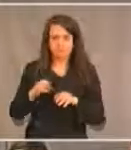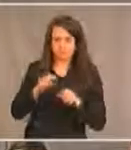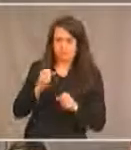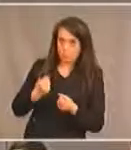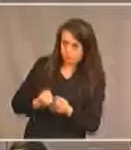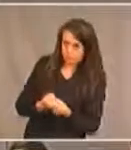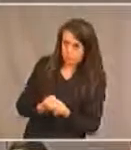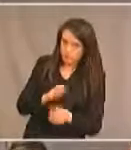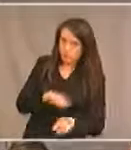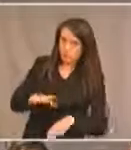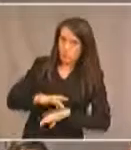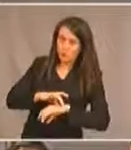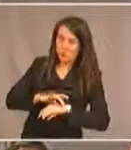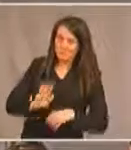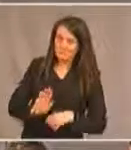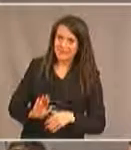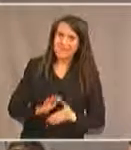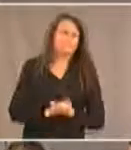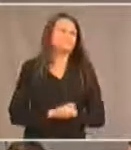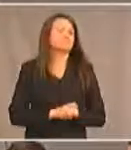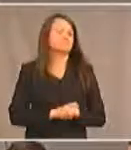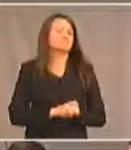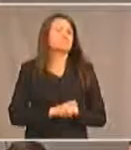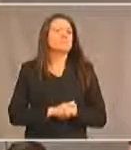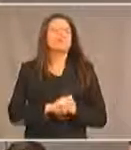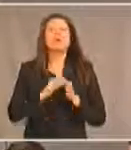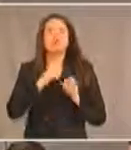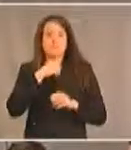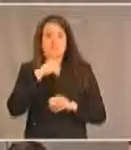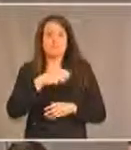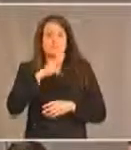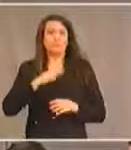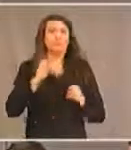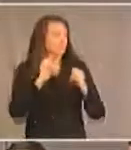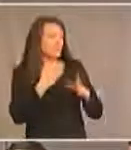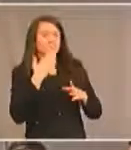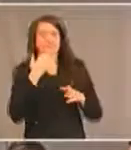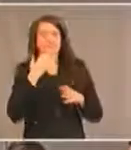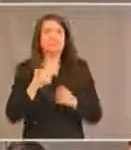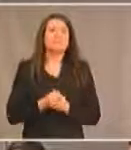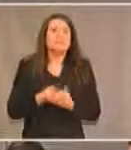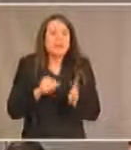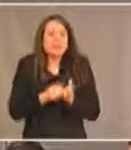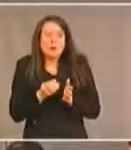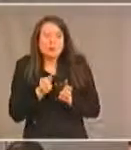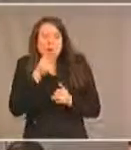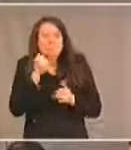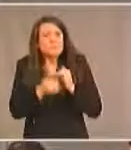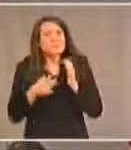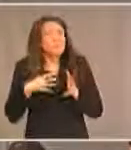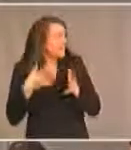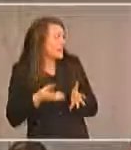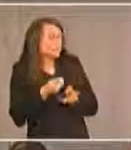allons vraiment nous approchons de la fin et il me reste encore quelques questions pour James donc